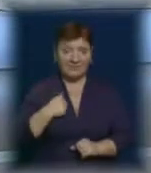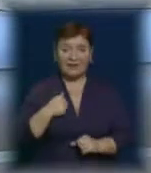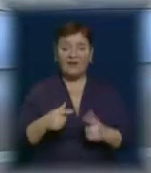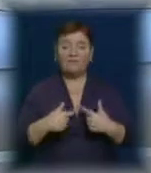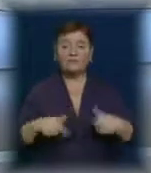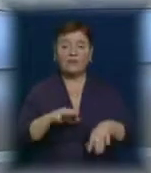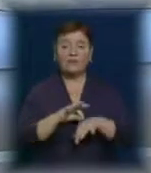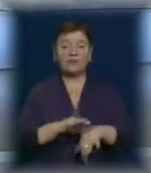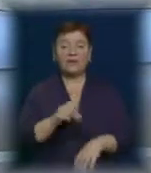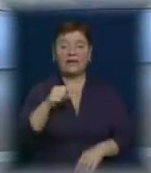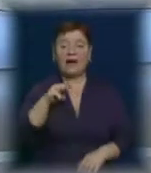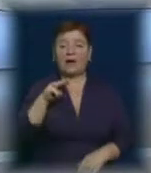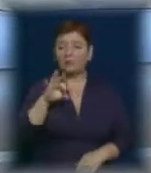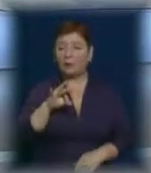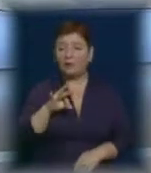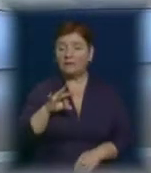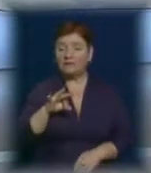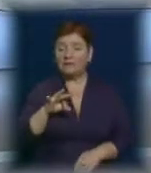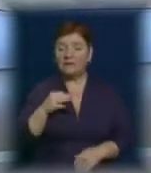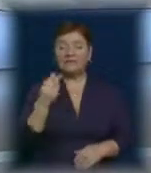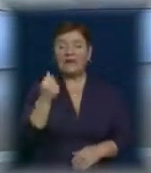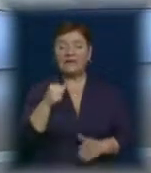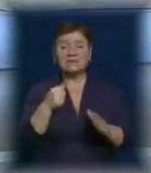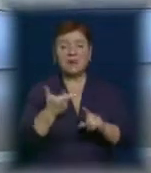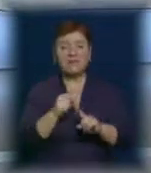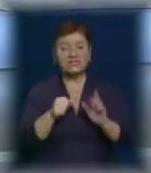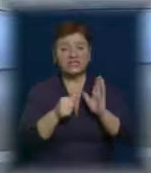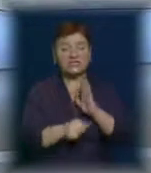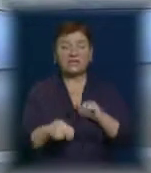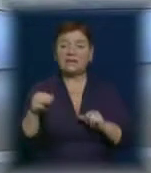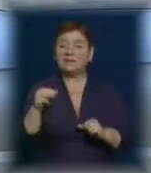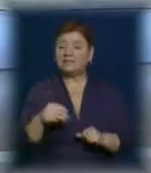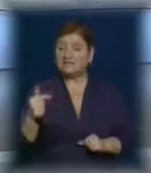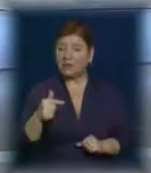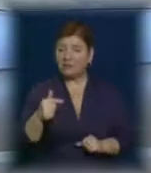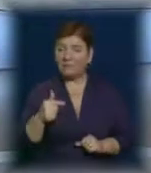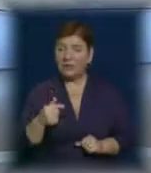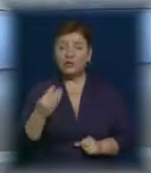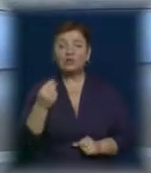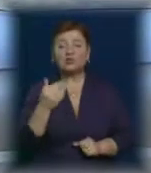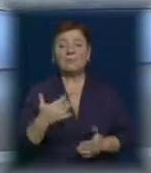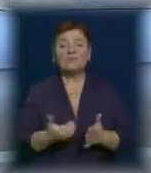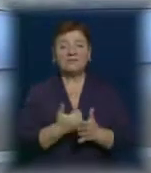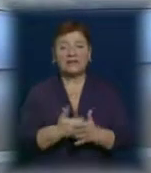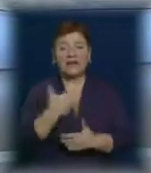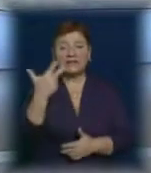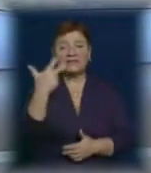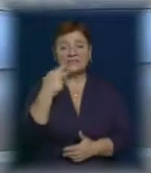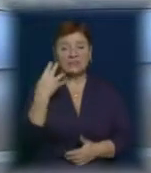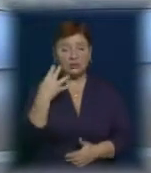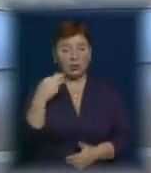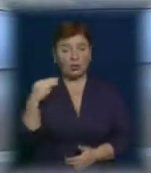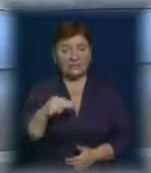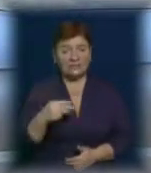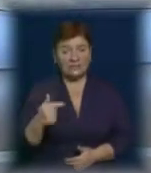зоні проведення АТО. Вартість приладу – більше 60 тисяч гривень. До цієї суми волонтерам не вистачає 34 тисяч.